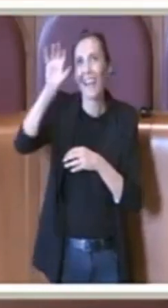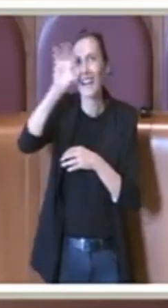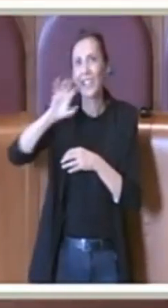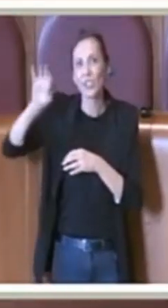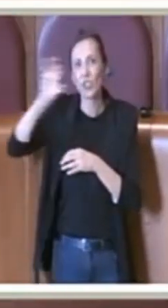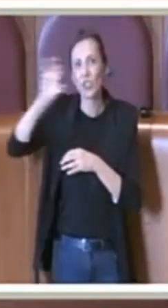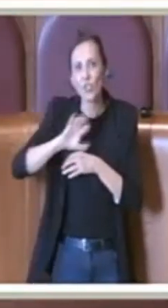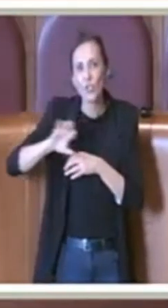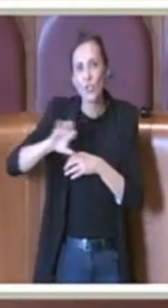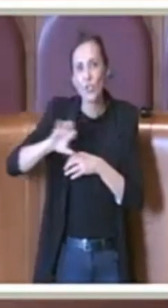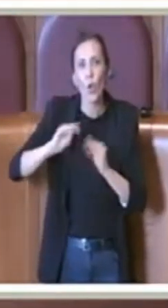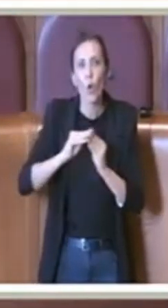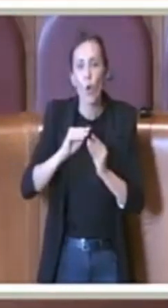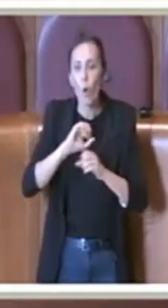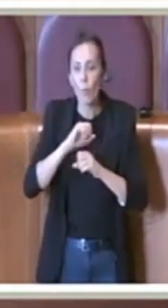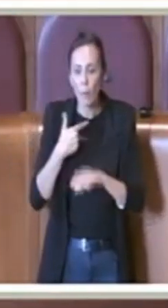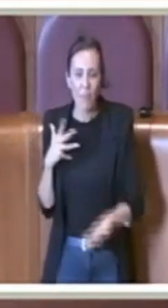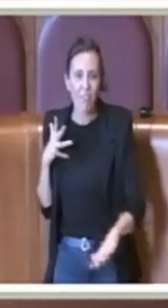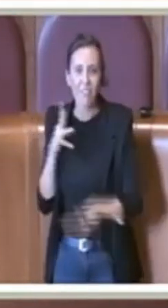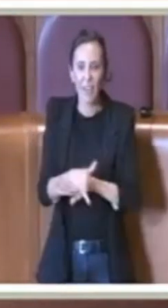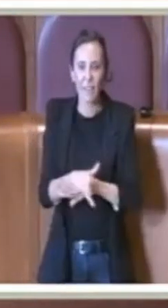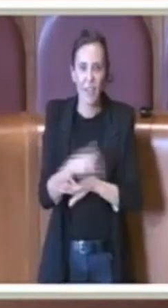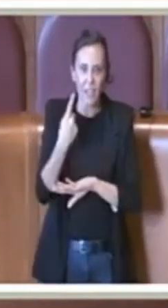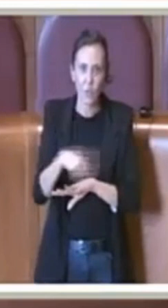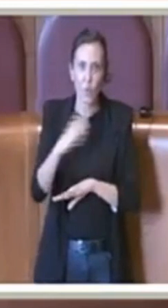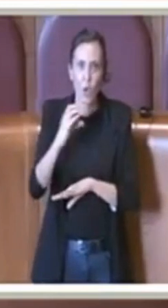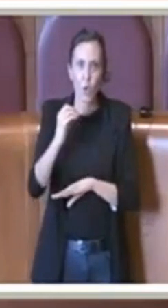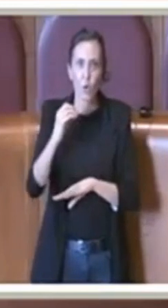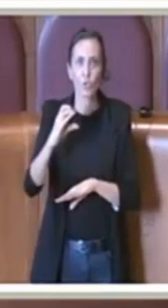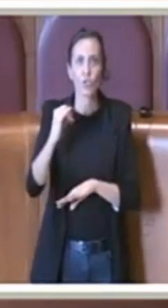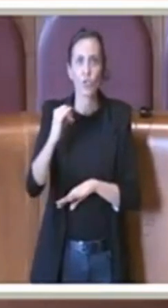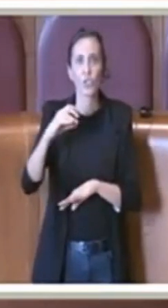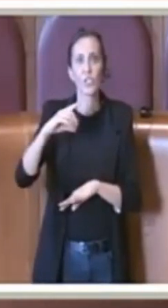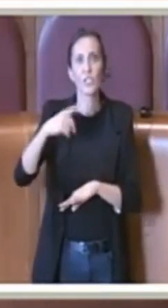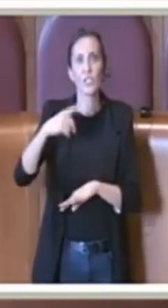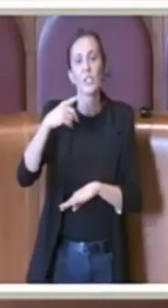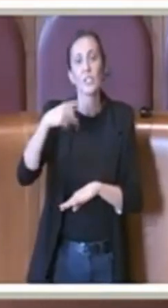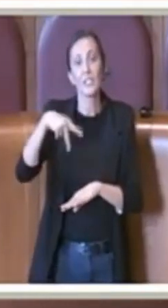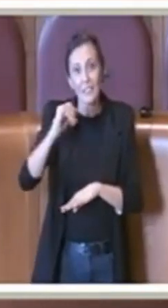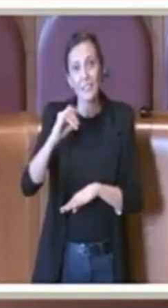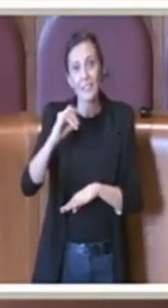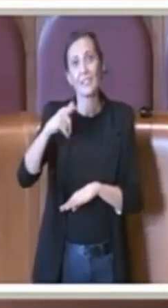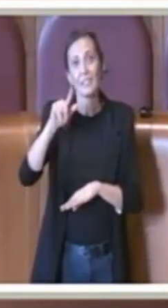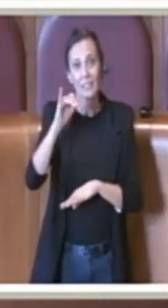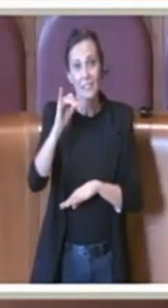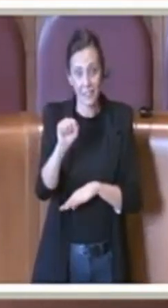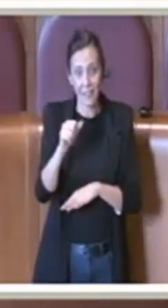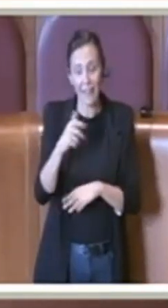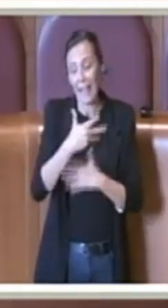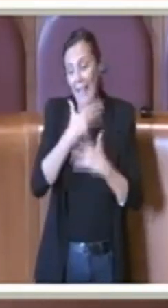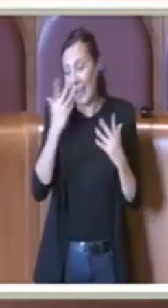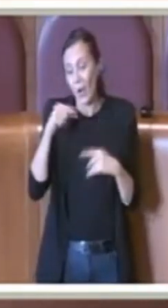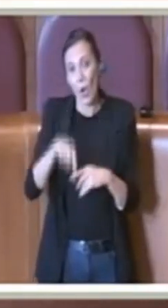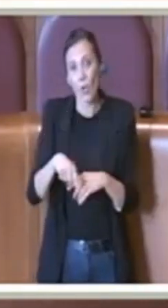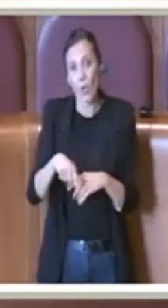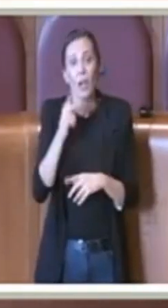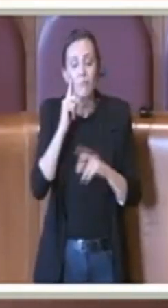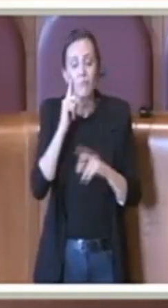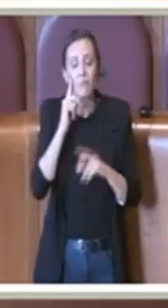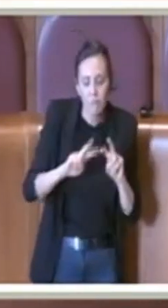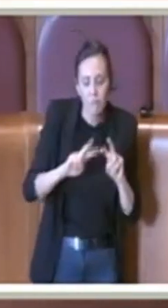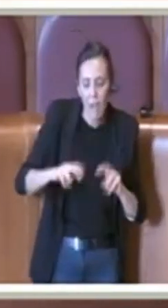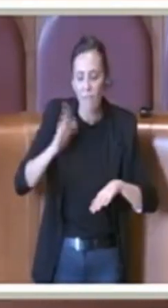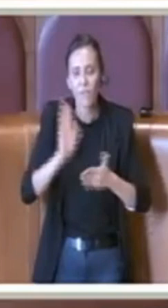Cocciniglia, sia in tempi brevi che in tempi lunghi. È ovvio che oggi fare delle analisi sui costi da sostenere per